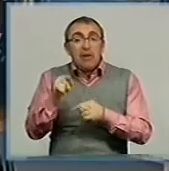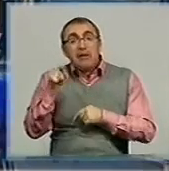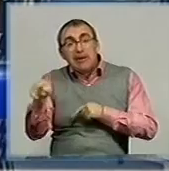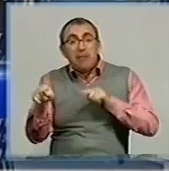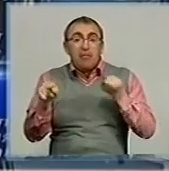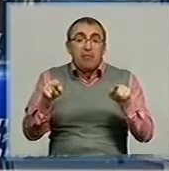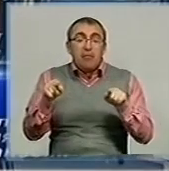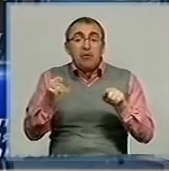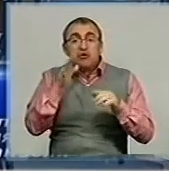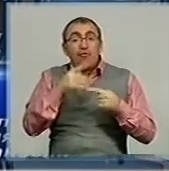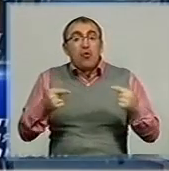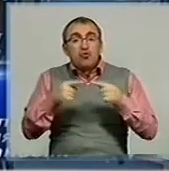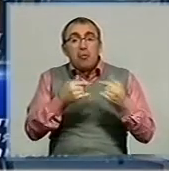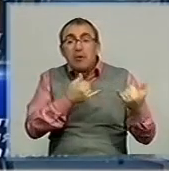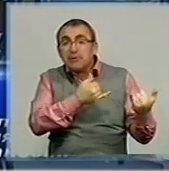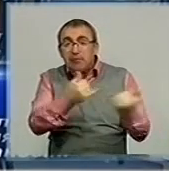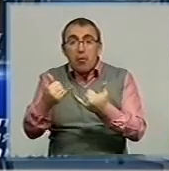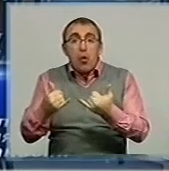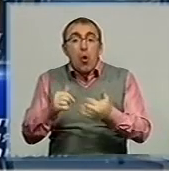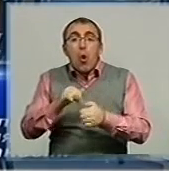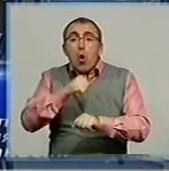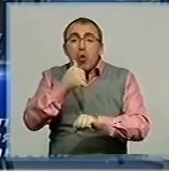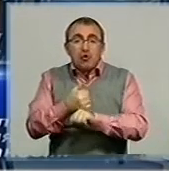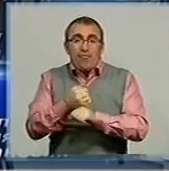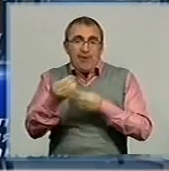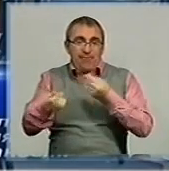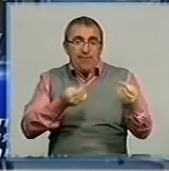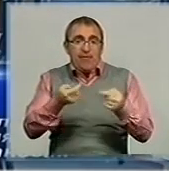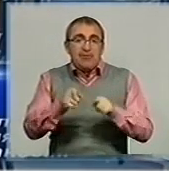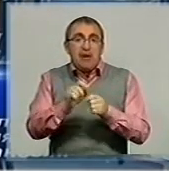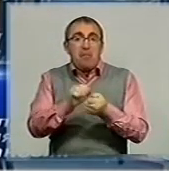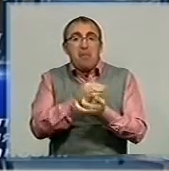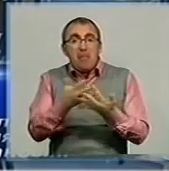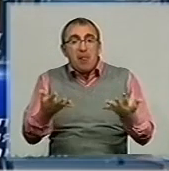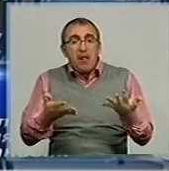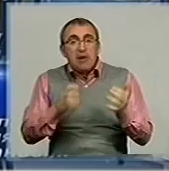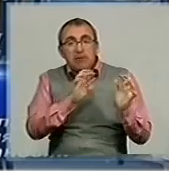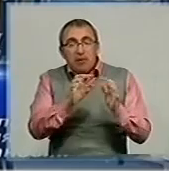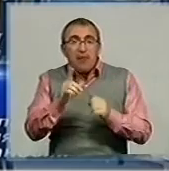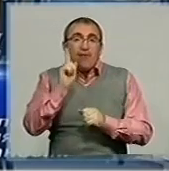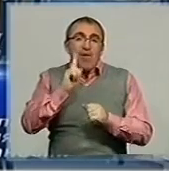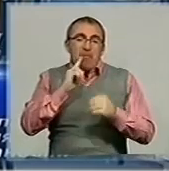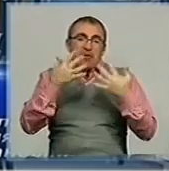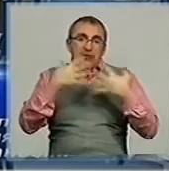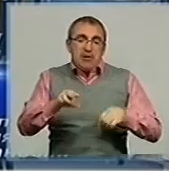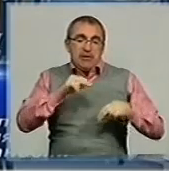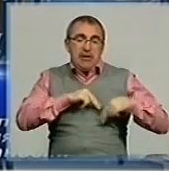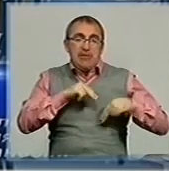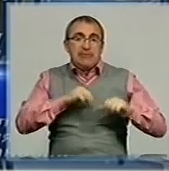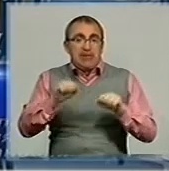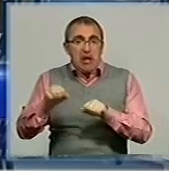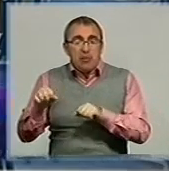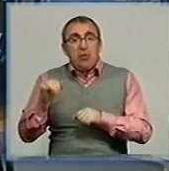або своєчасно забезпечити наші основні виплати, це матеріальне забезпечення з тимчасовою втратою працездатності,